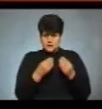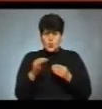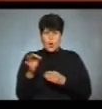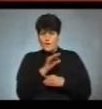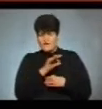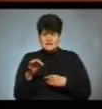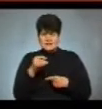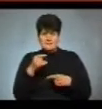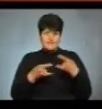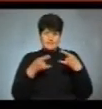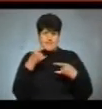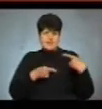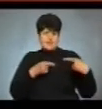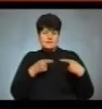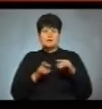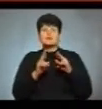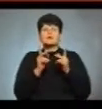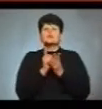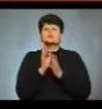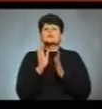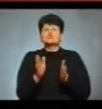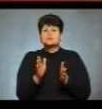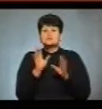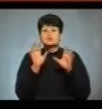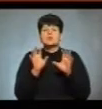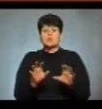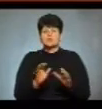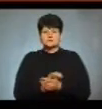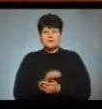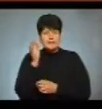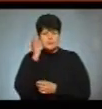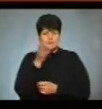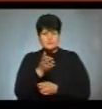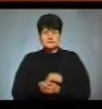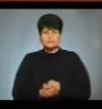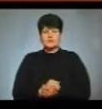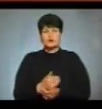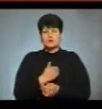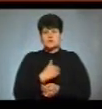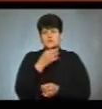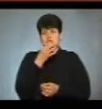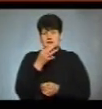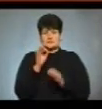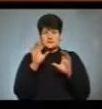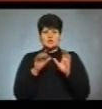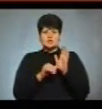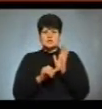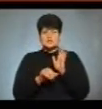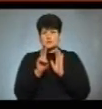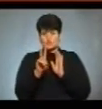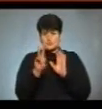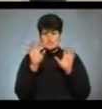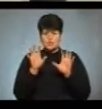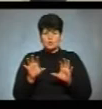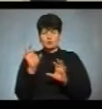теледебати, як мають відбуватися за законом? Нагадайте, будь ласка. Хочеться сказати, що в статті 62 закону України про